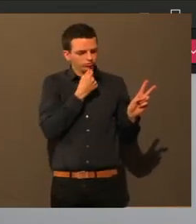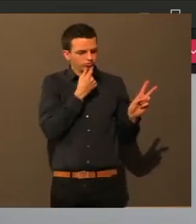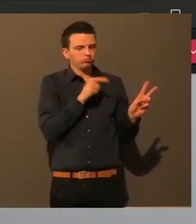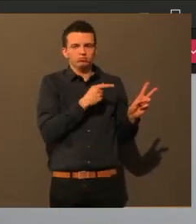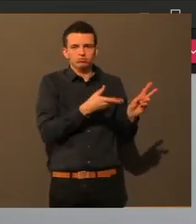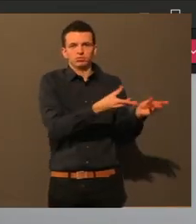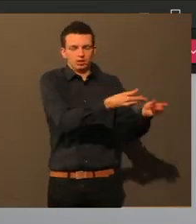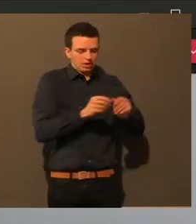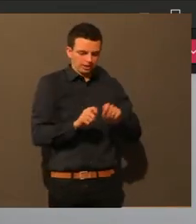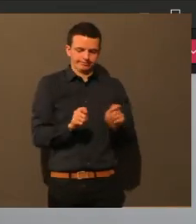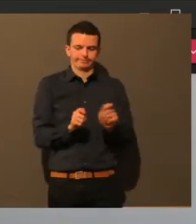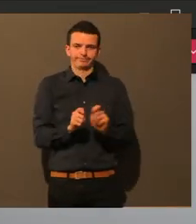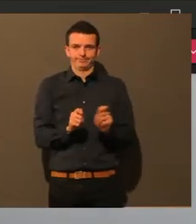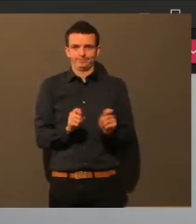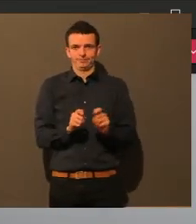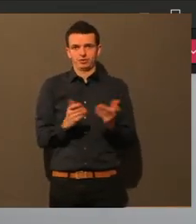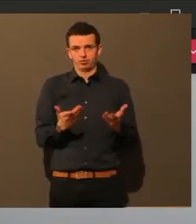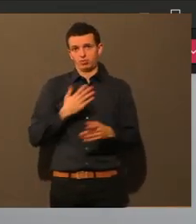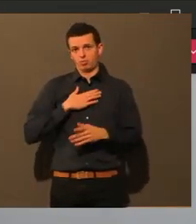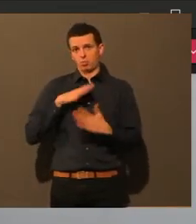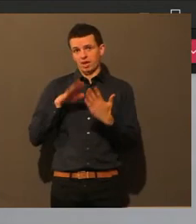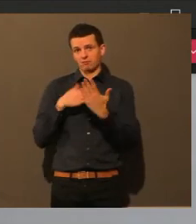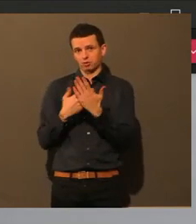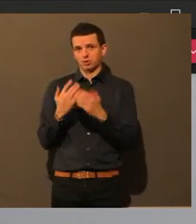Augsburg. Das wäre eigentlich mein Vorschlag.